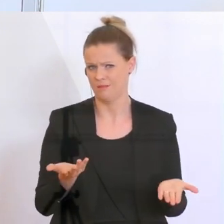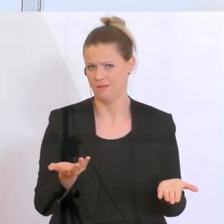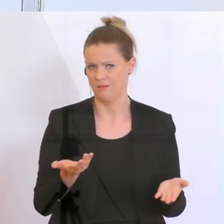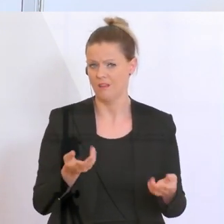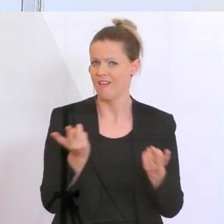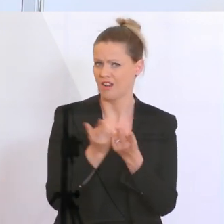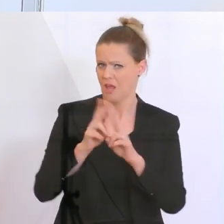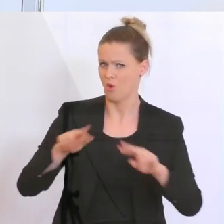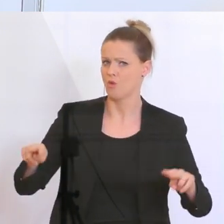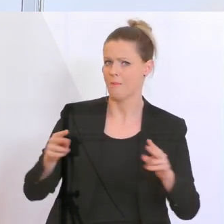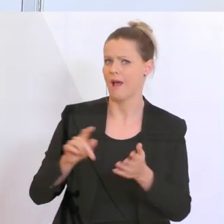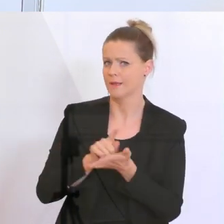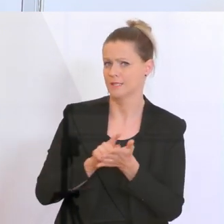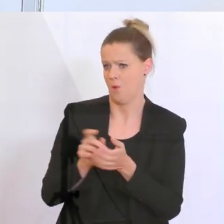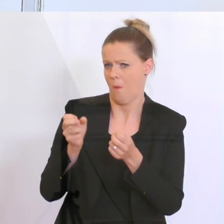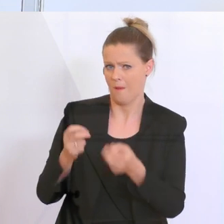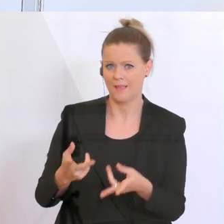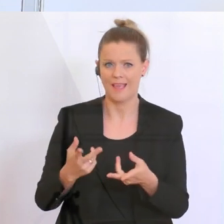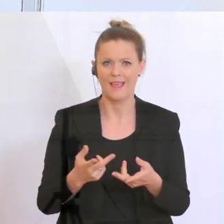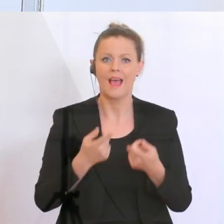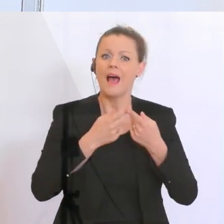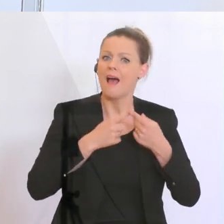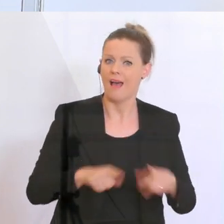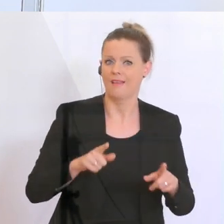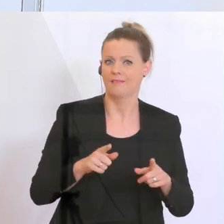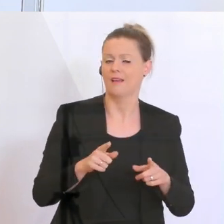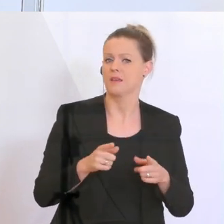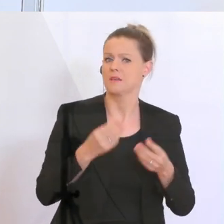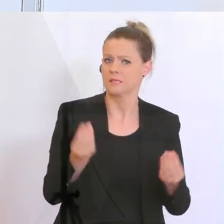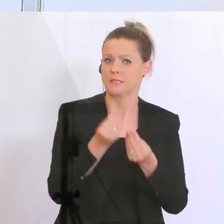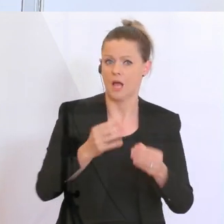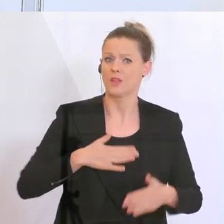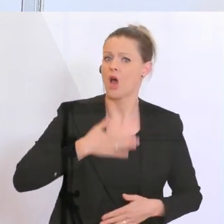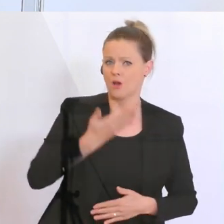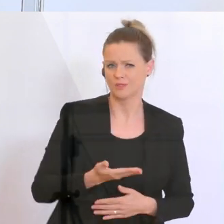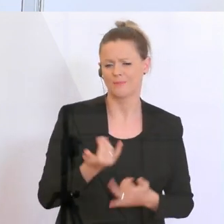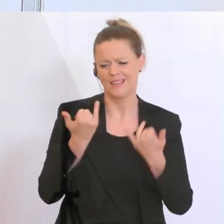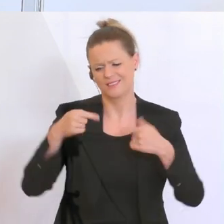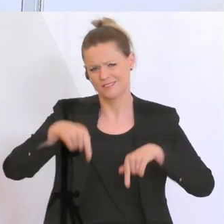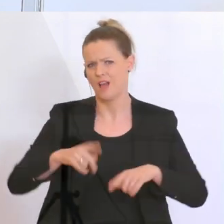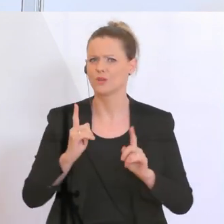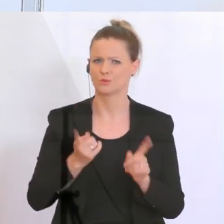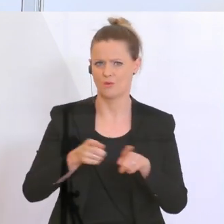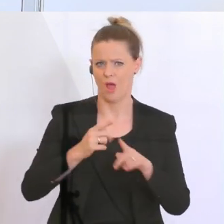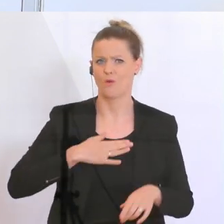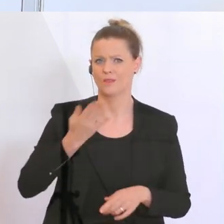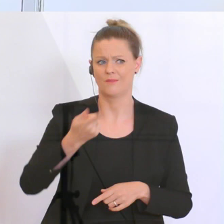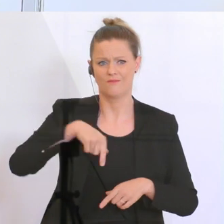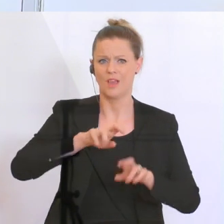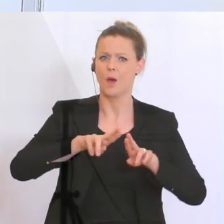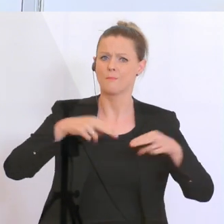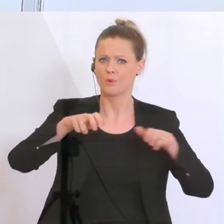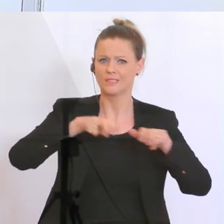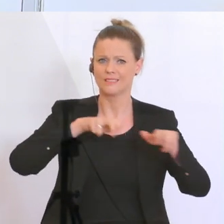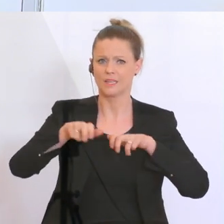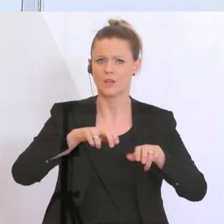normalen Zeiten der Fall ist. In anderen Bereichen werden Ausnahmen gemacht, temporär. Ich glaube, hier sollten auch Ausnahmen gemacht werden, damit wir als Bundesregierung nicht